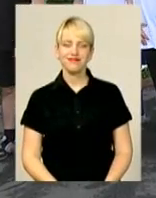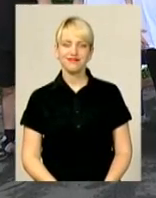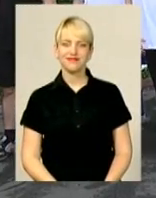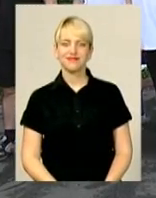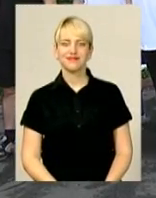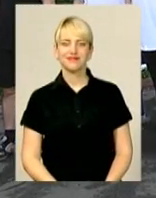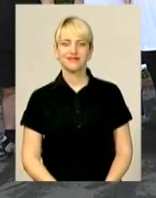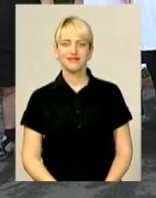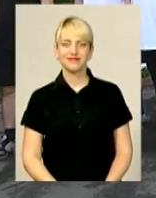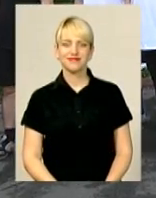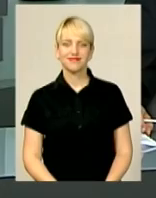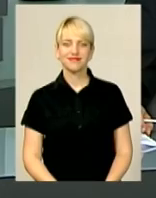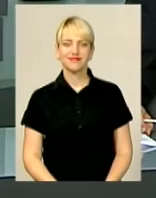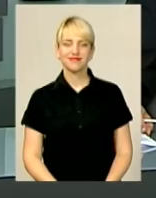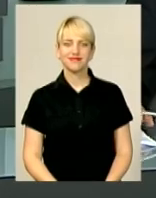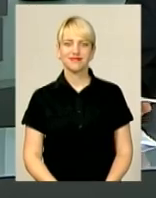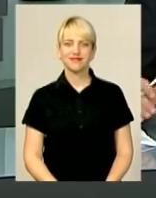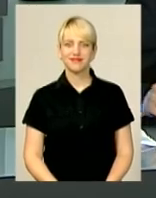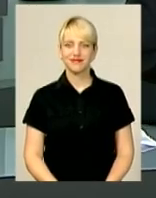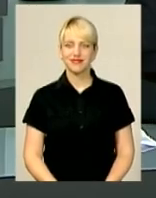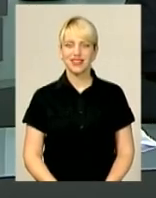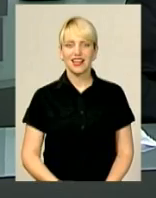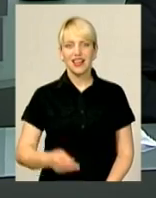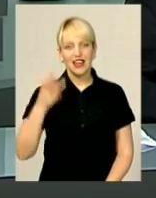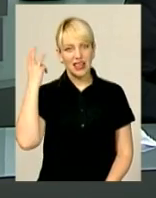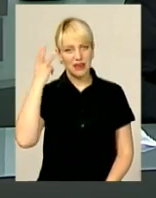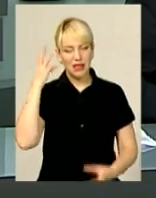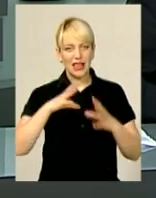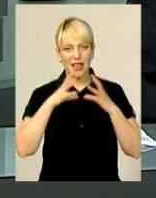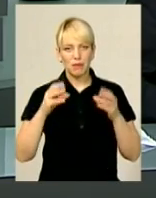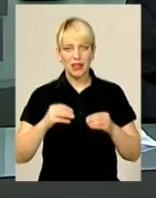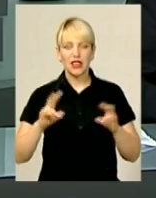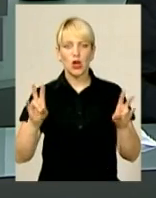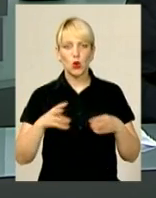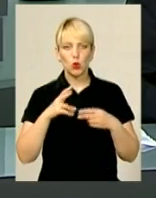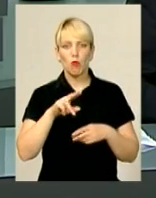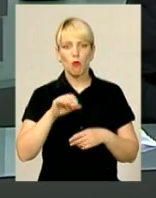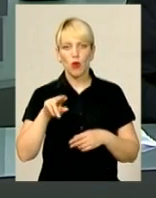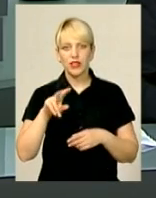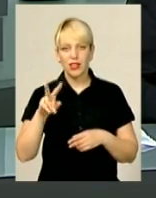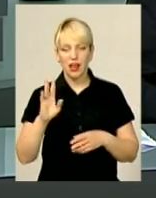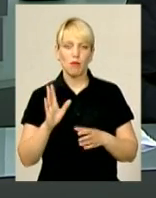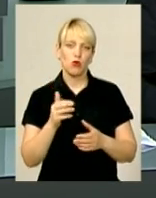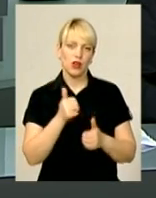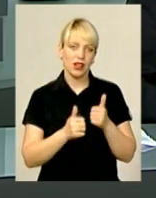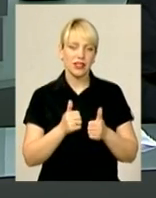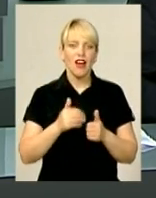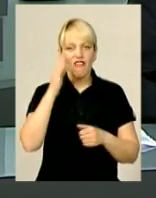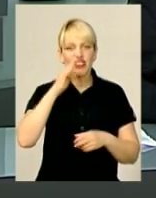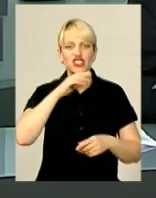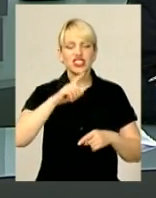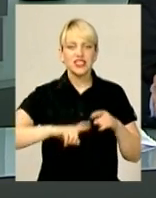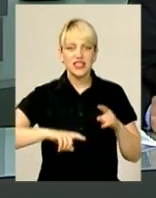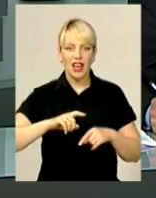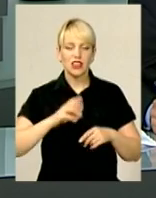інформаційного випуску. Хмельницький регбійний клуб «Поділля» зіграє у вітчизняній суперлізі. Це стало